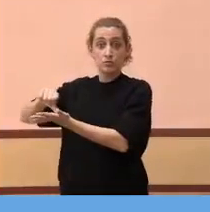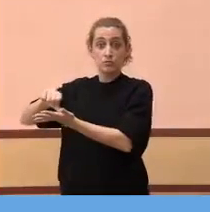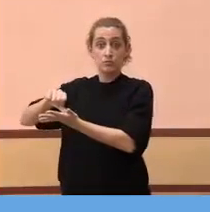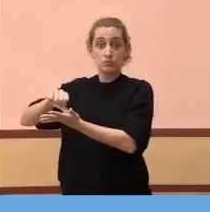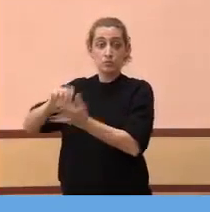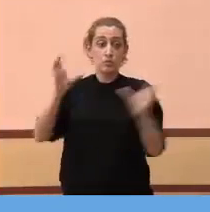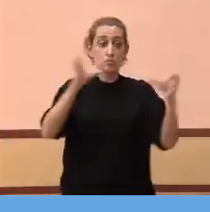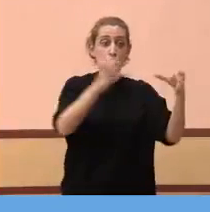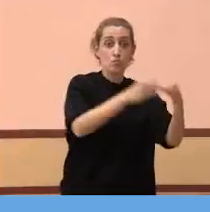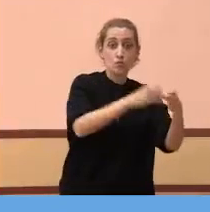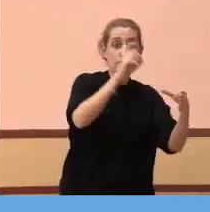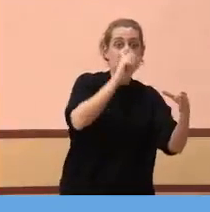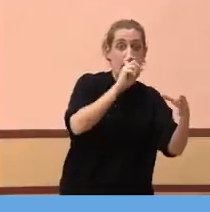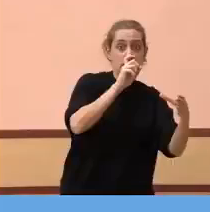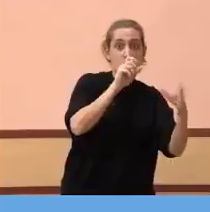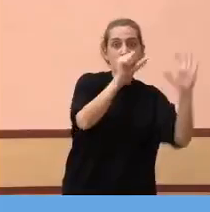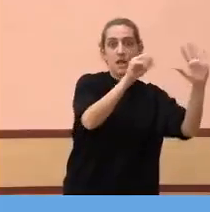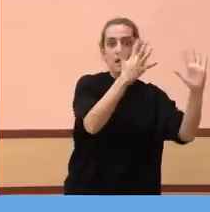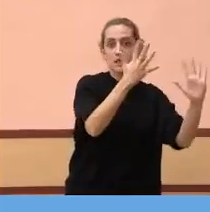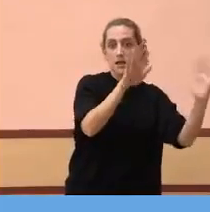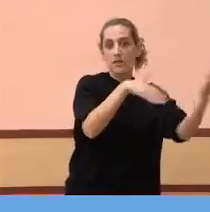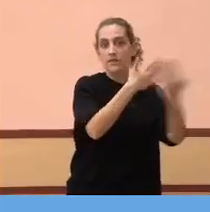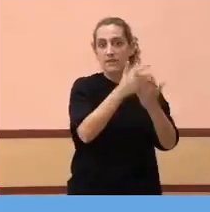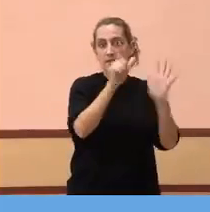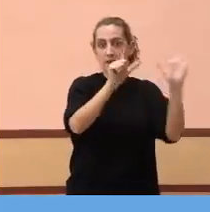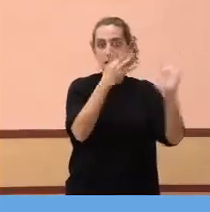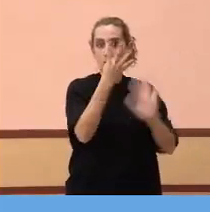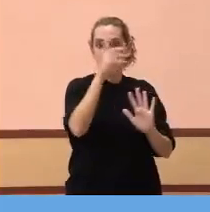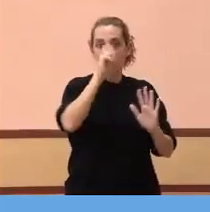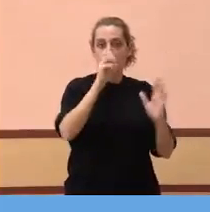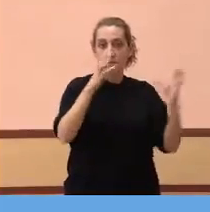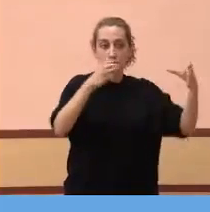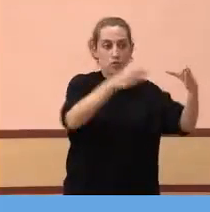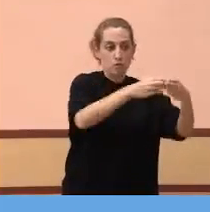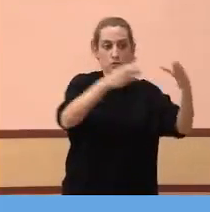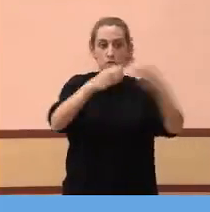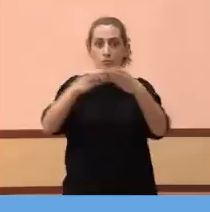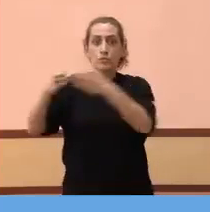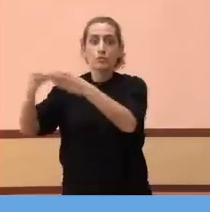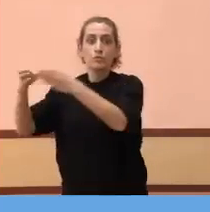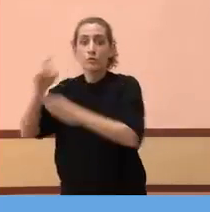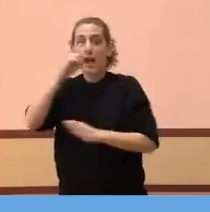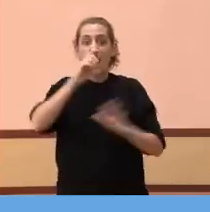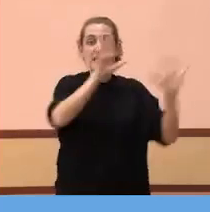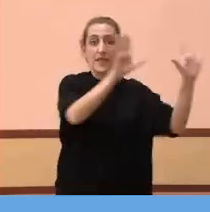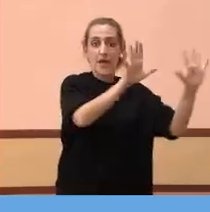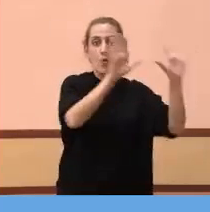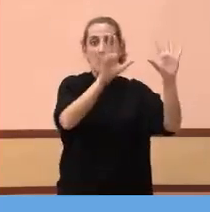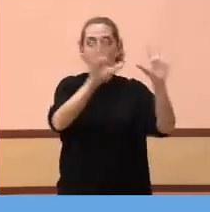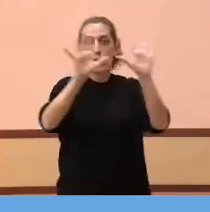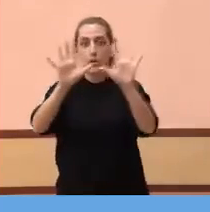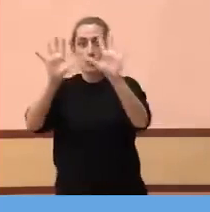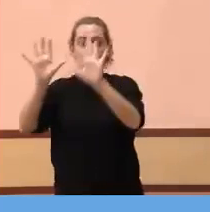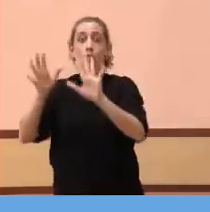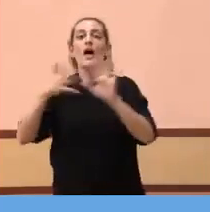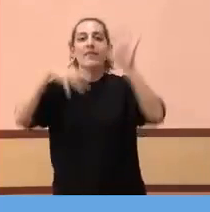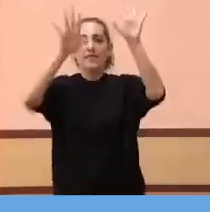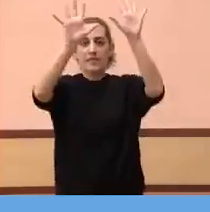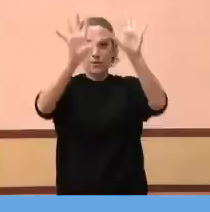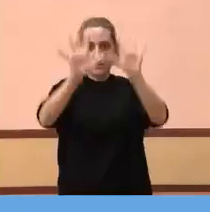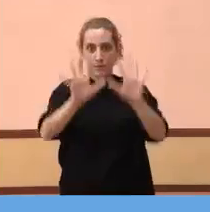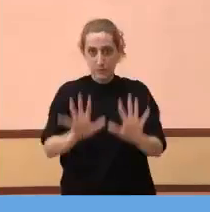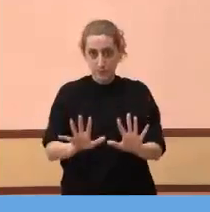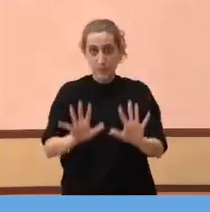d'edat, de 65 a 74, són grups d'edat de 10 en 10, menys l'últim grup que hem... No,